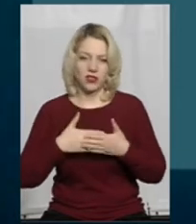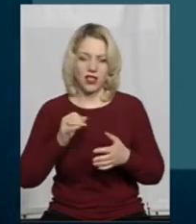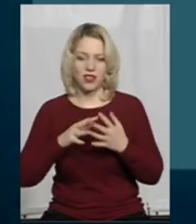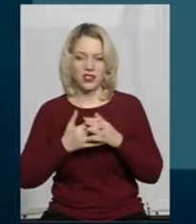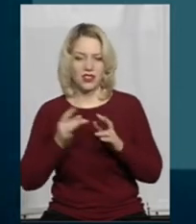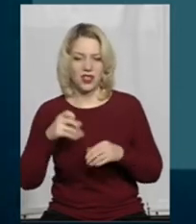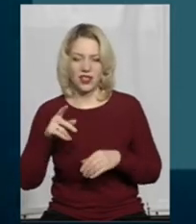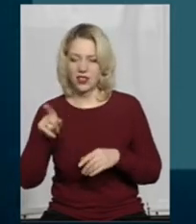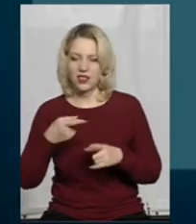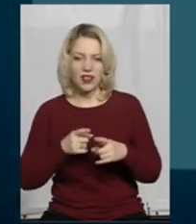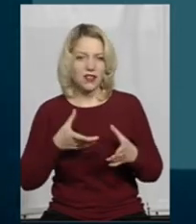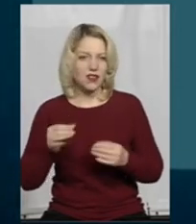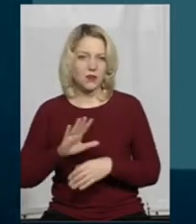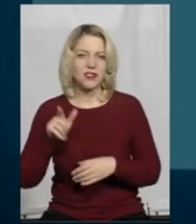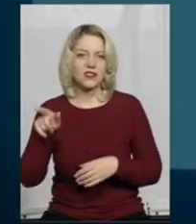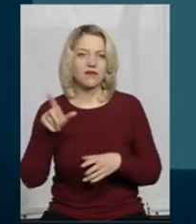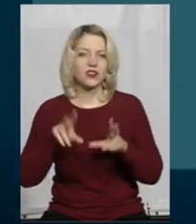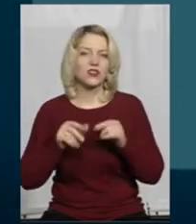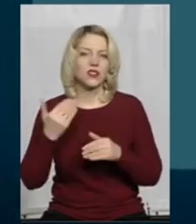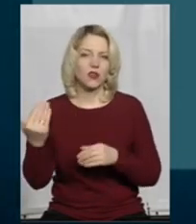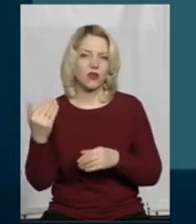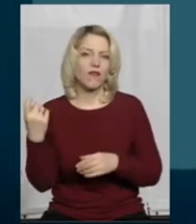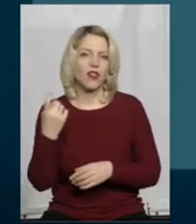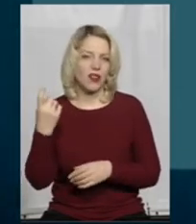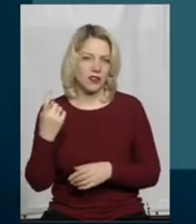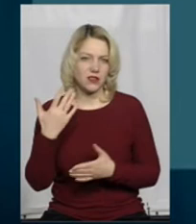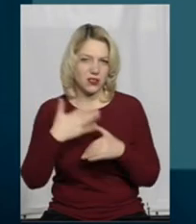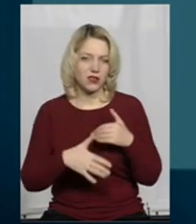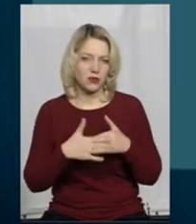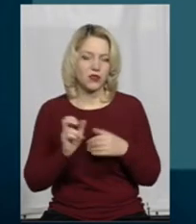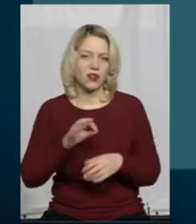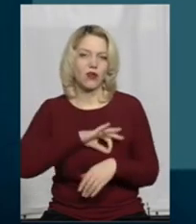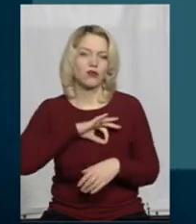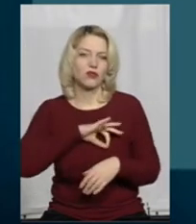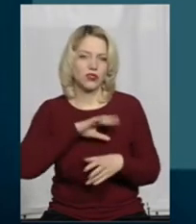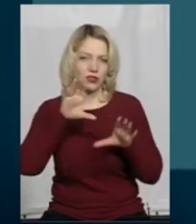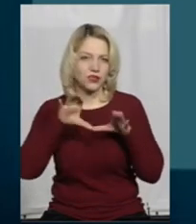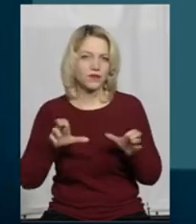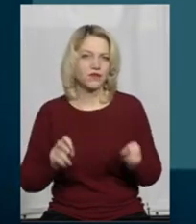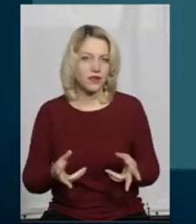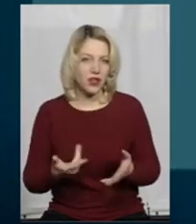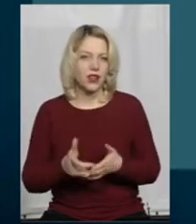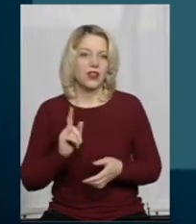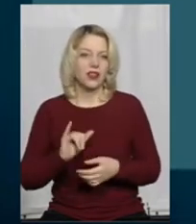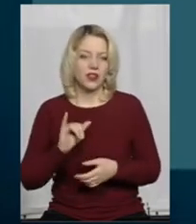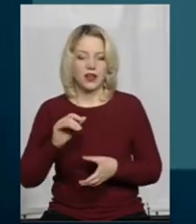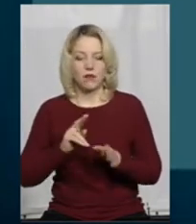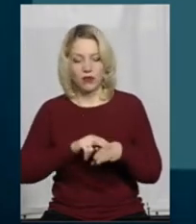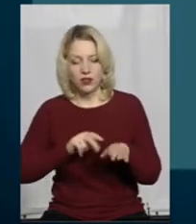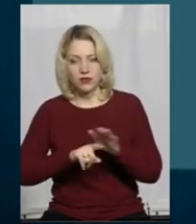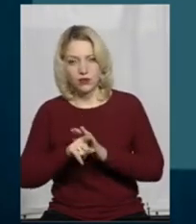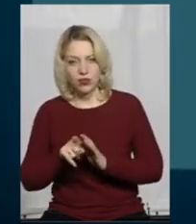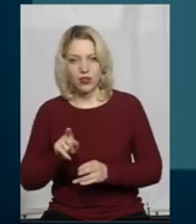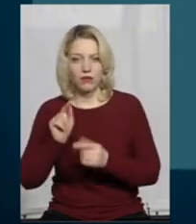впливає. Те, що це його власність, розумієте, важко брати з юридичної точки зору його. Але я думаю, що вже якщо поліція почала, то обіцяли